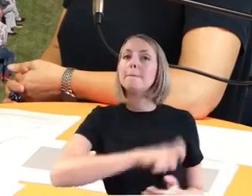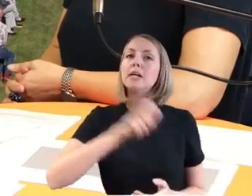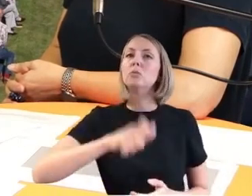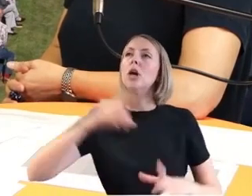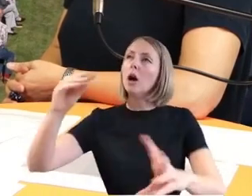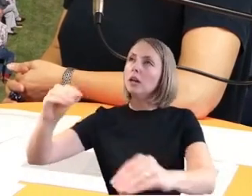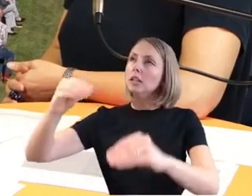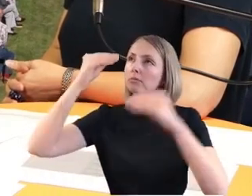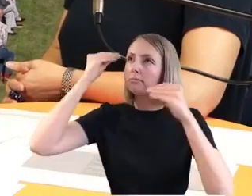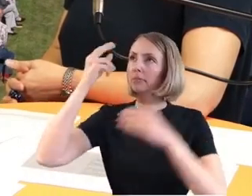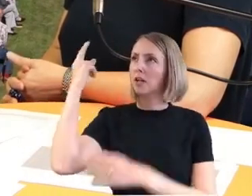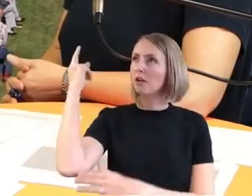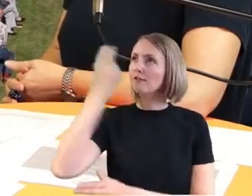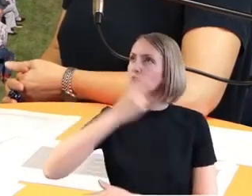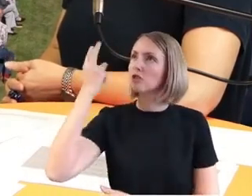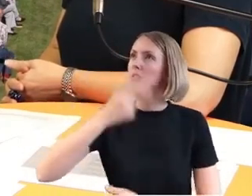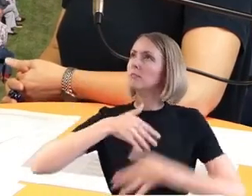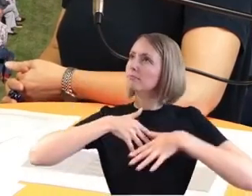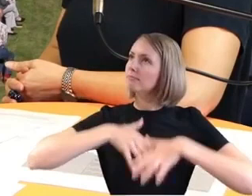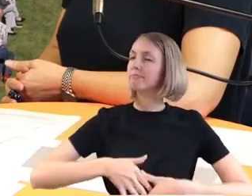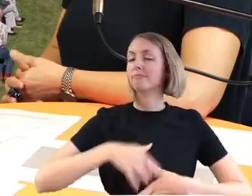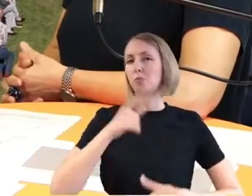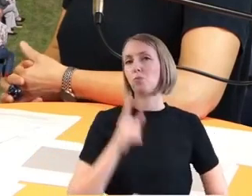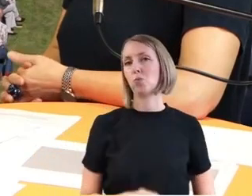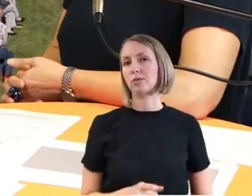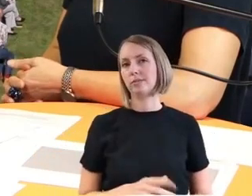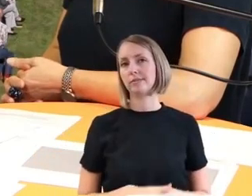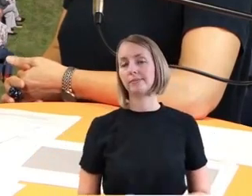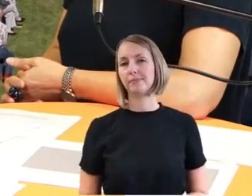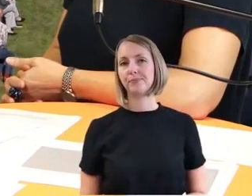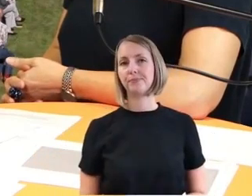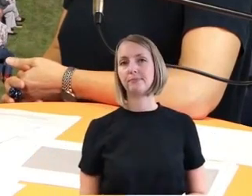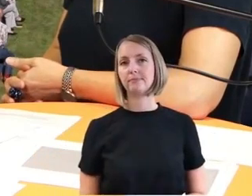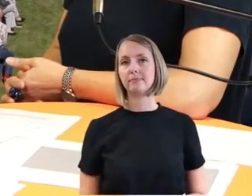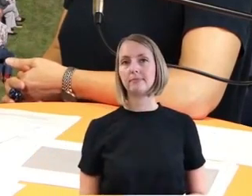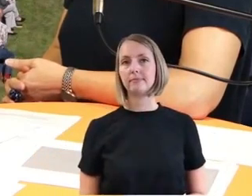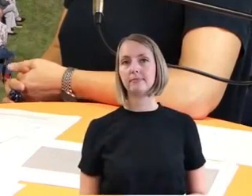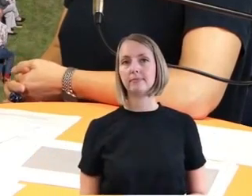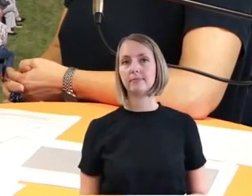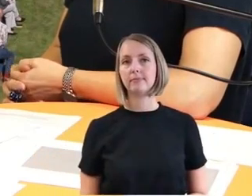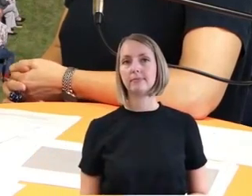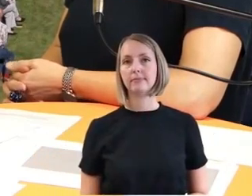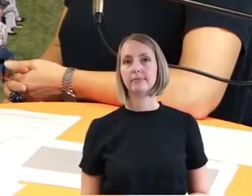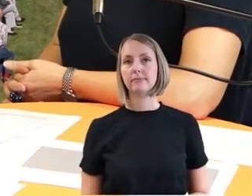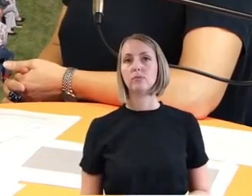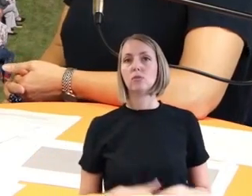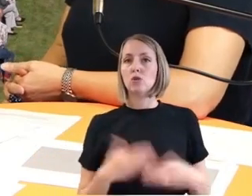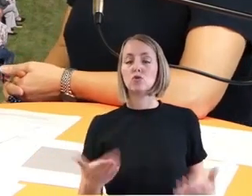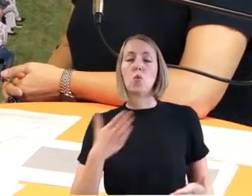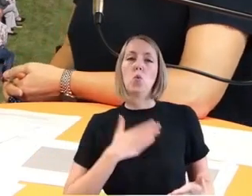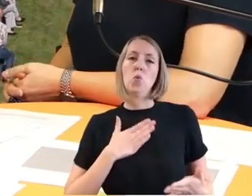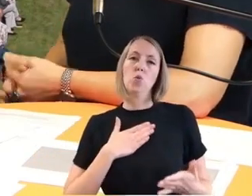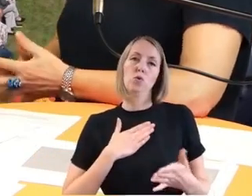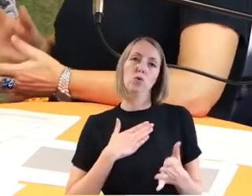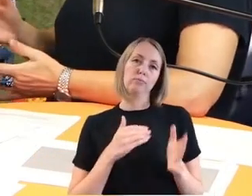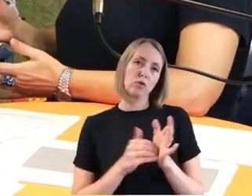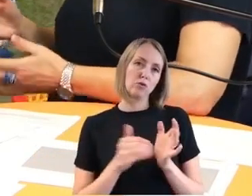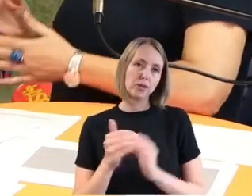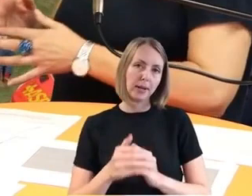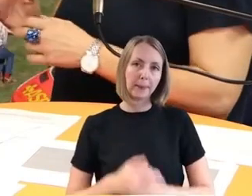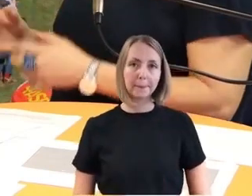Menschen danach auch handeln können. Genau, das ist so der ganzheitliche Ansatz, den wir hier verfolgen. Und jetzt dieser